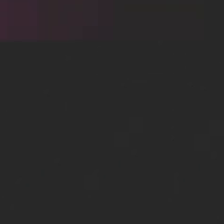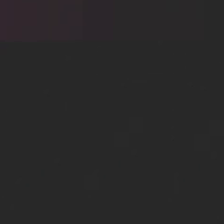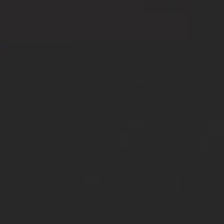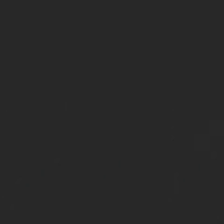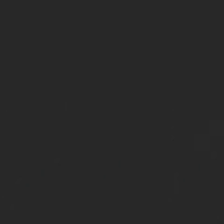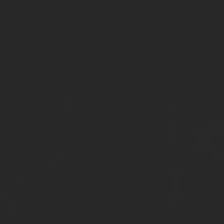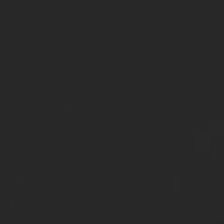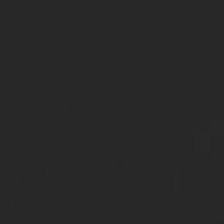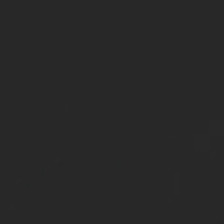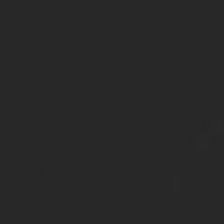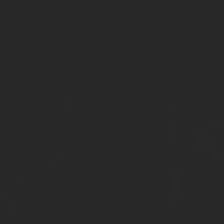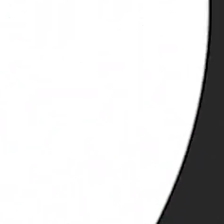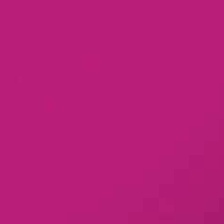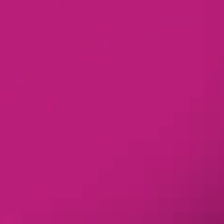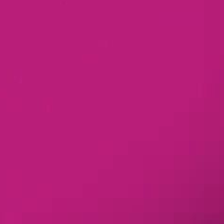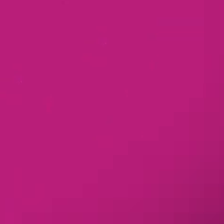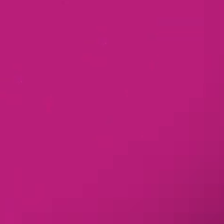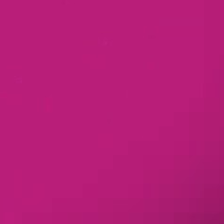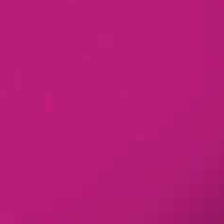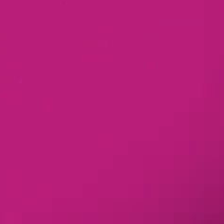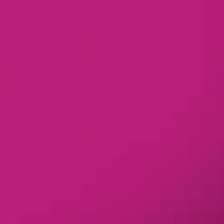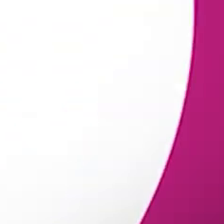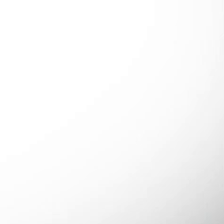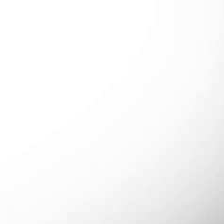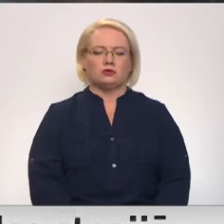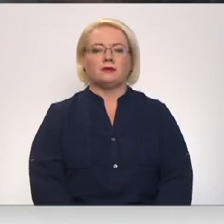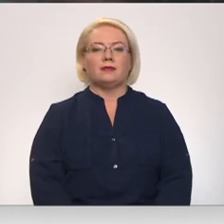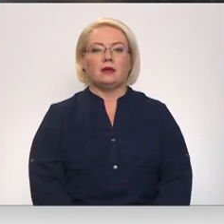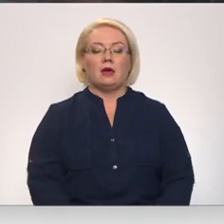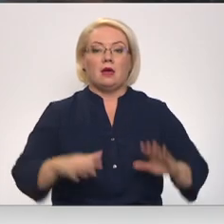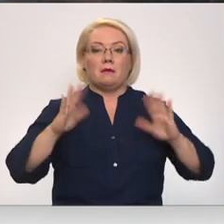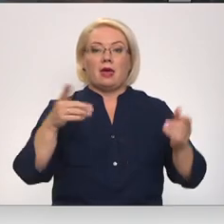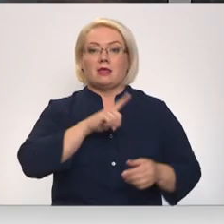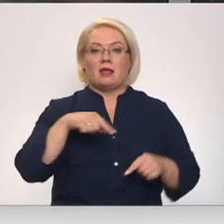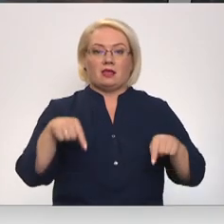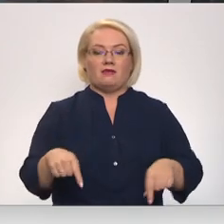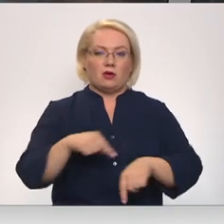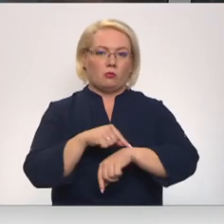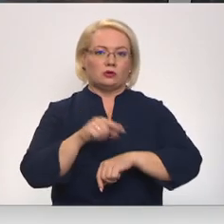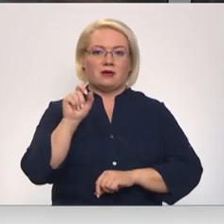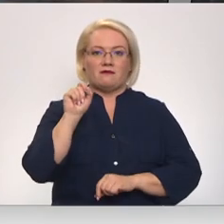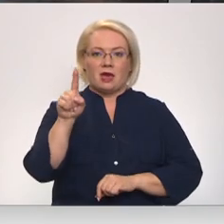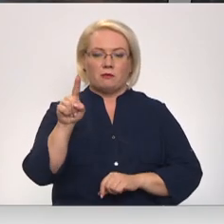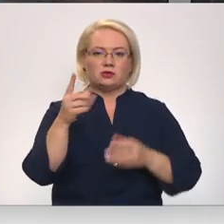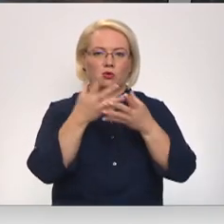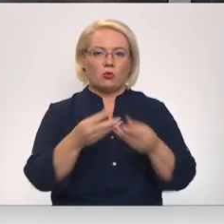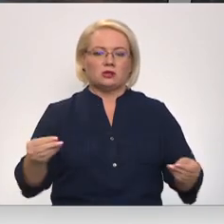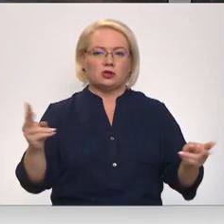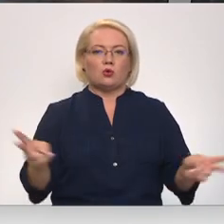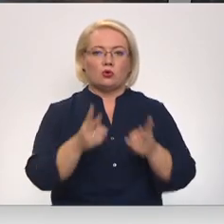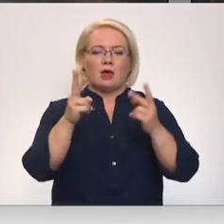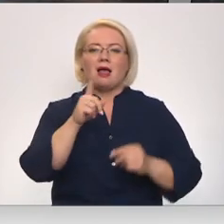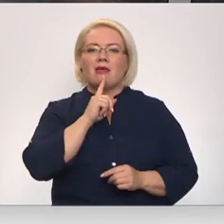Re, visi ēters ir te! Latvijā šodien pulksteni 11. nodzēsts Ugunsgrēks